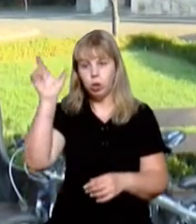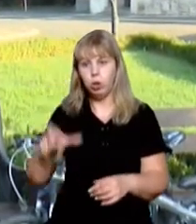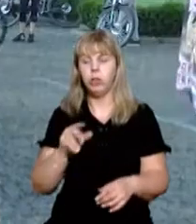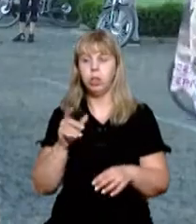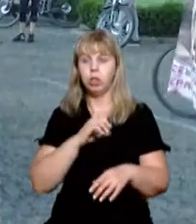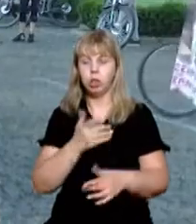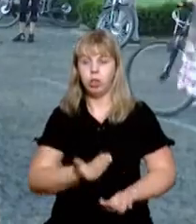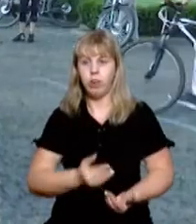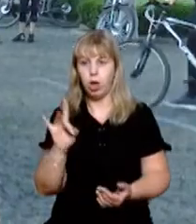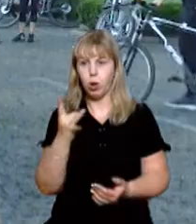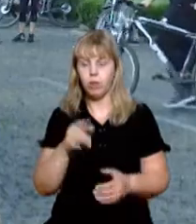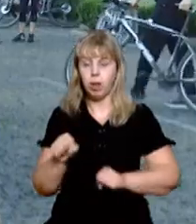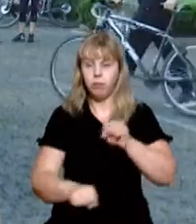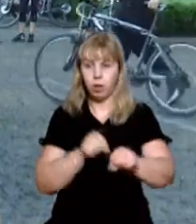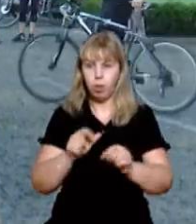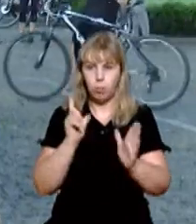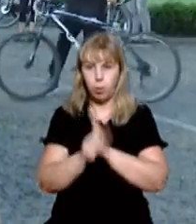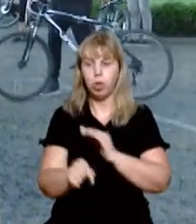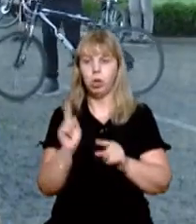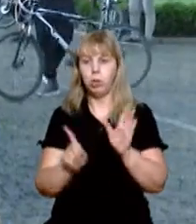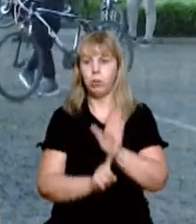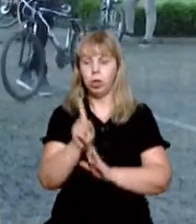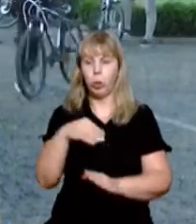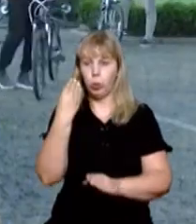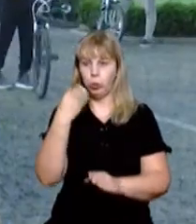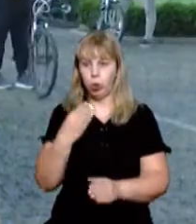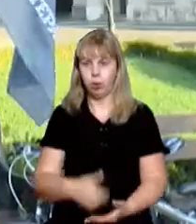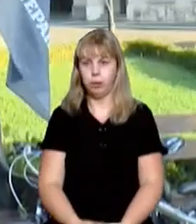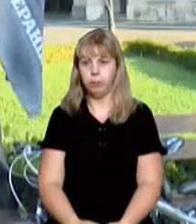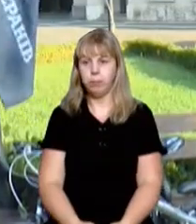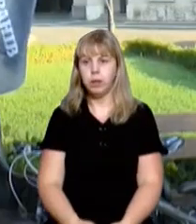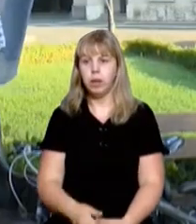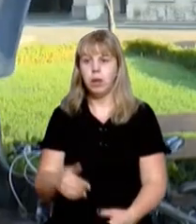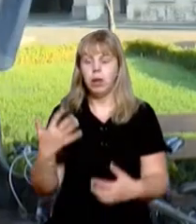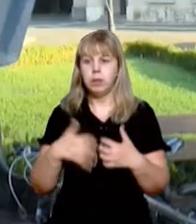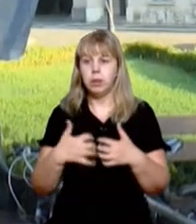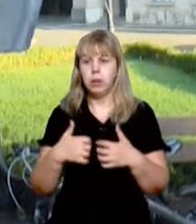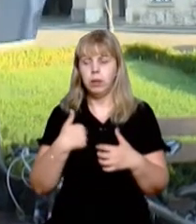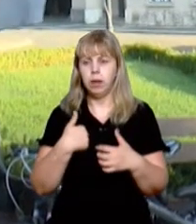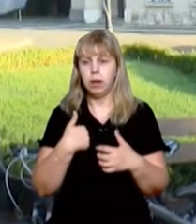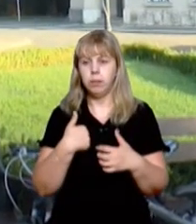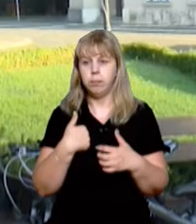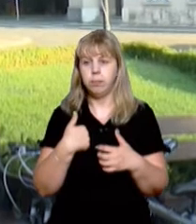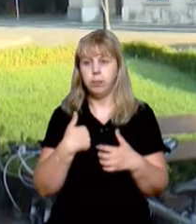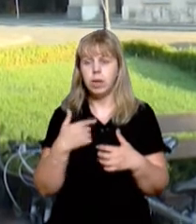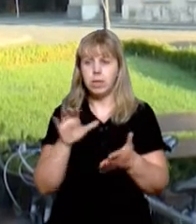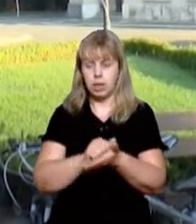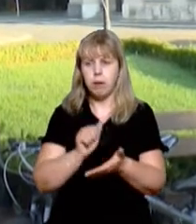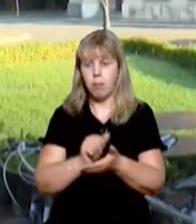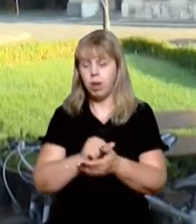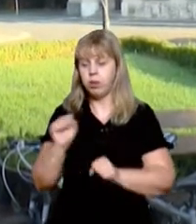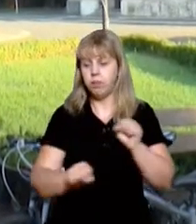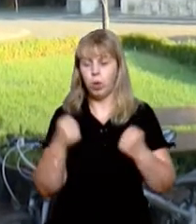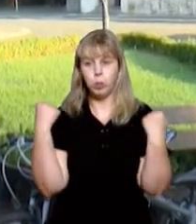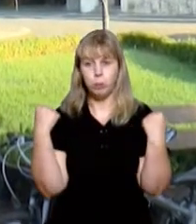живе в Рівному. На велопробіг приїхав, аби стартувати з Ужгорода. Безпосередньо я займаюся